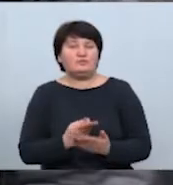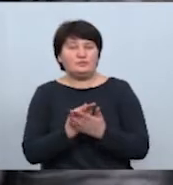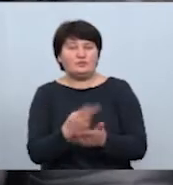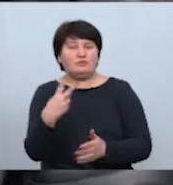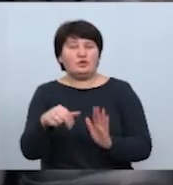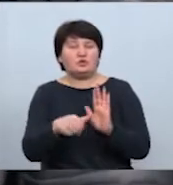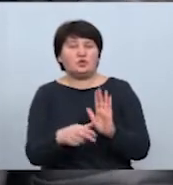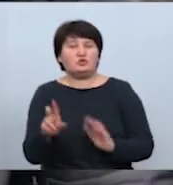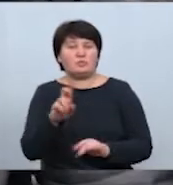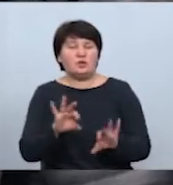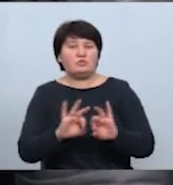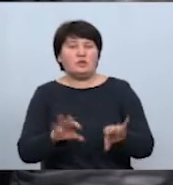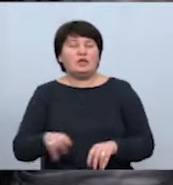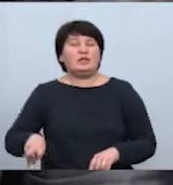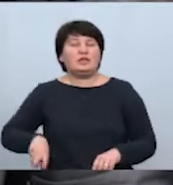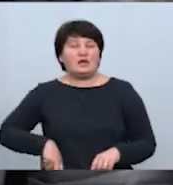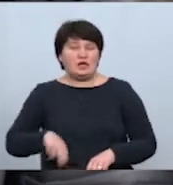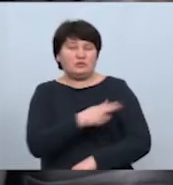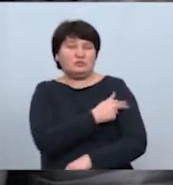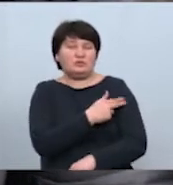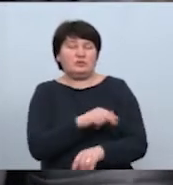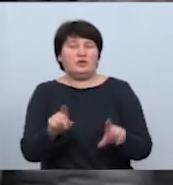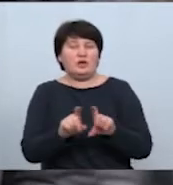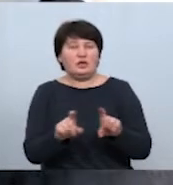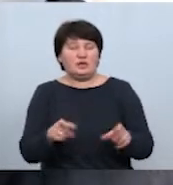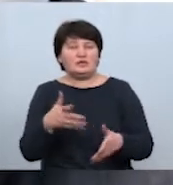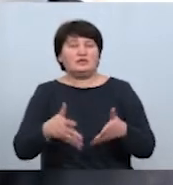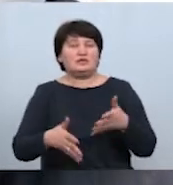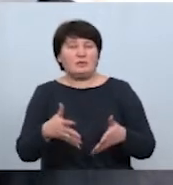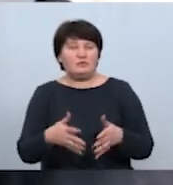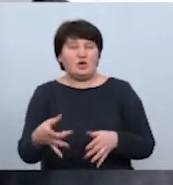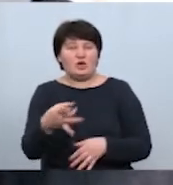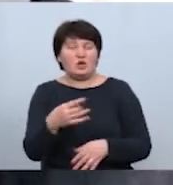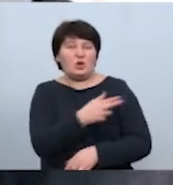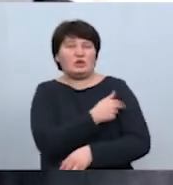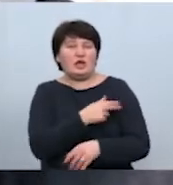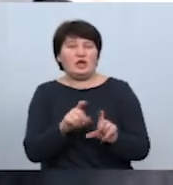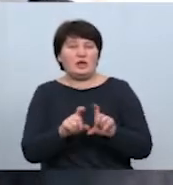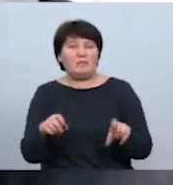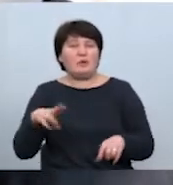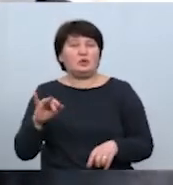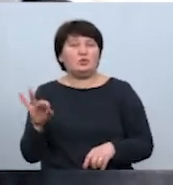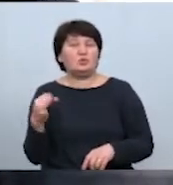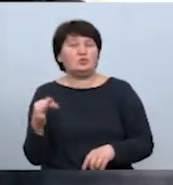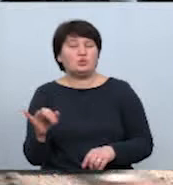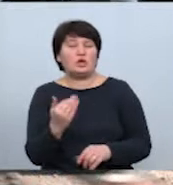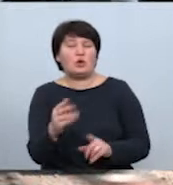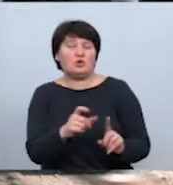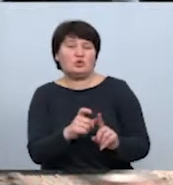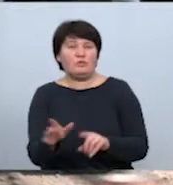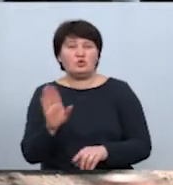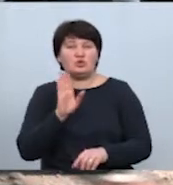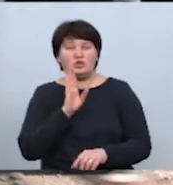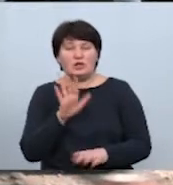розповідає директор комунального некомерційного підприємства Заболотівська районна лікарня Ігор Палічук. За його словами, жінка не